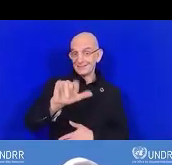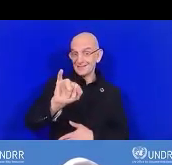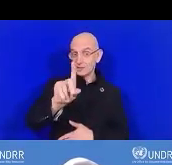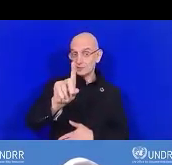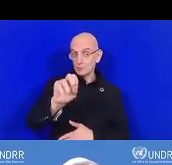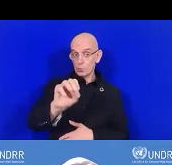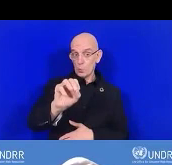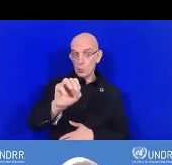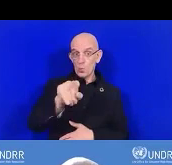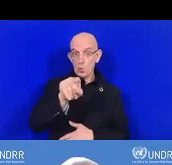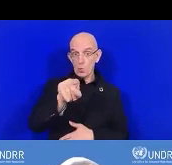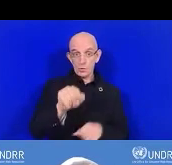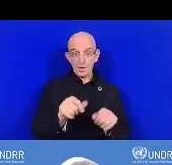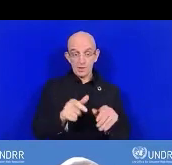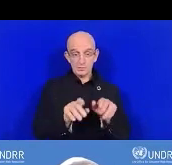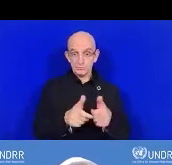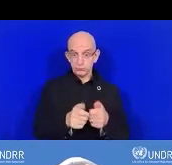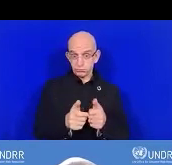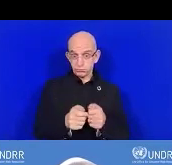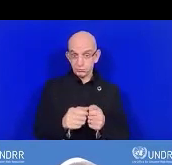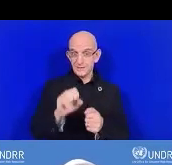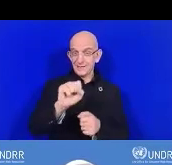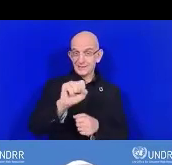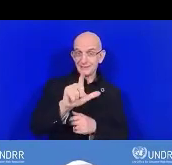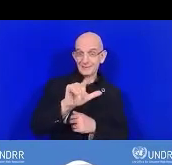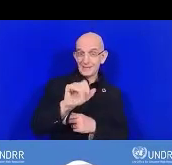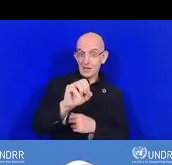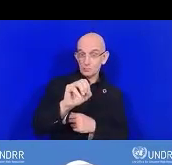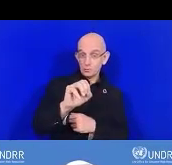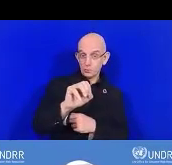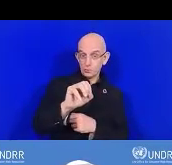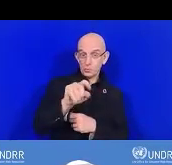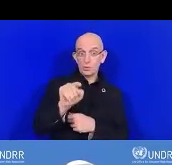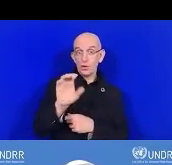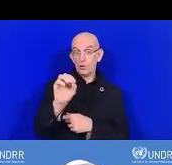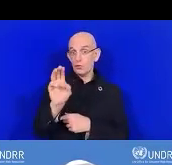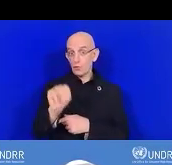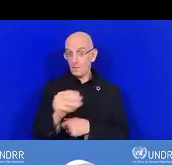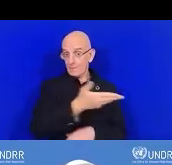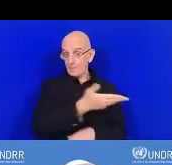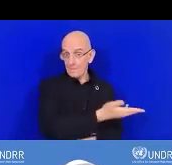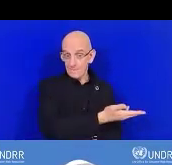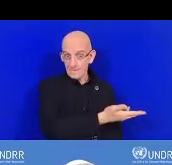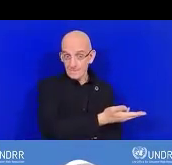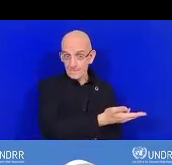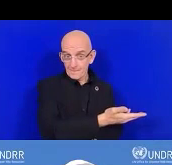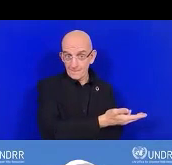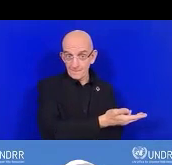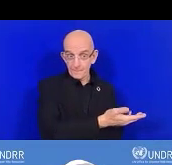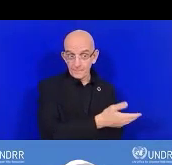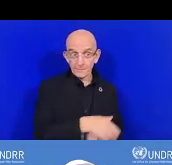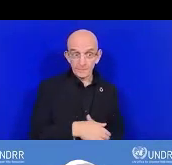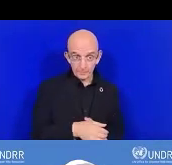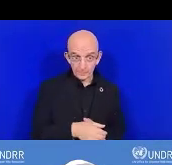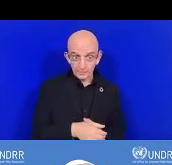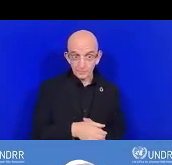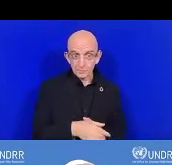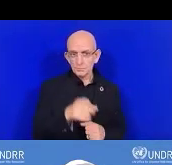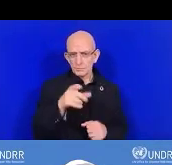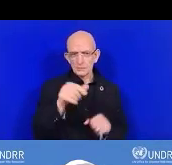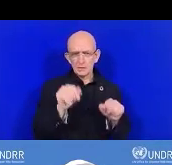Est-ce que vous pouvez aller à slido.com?